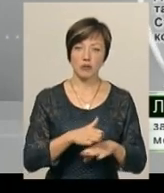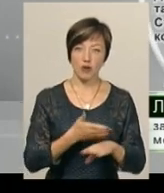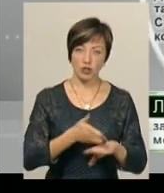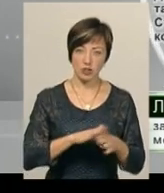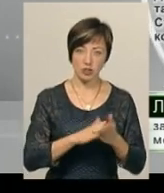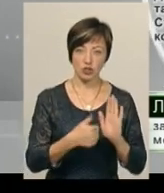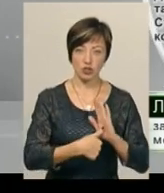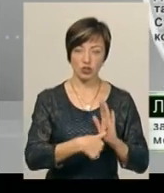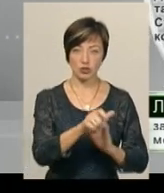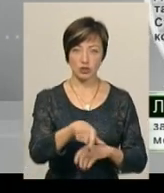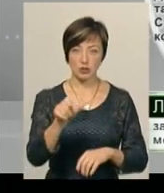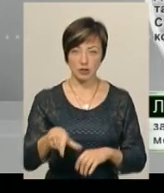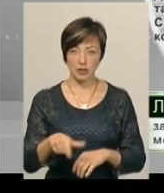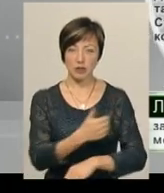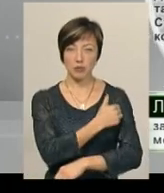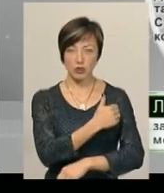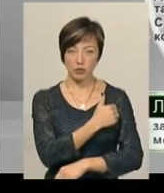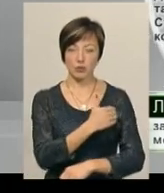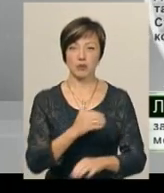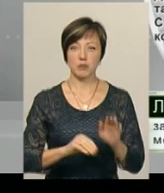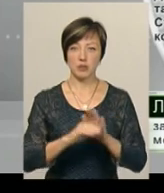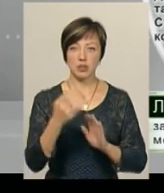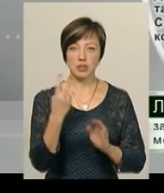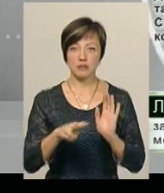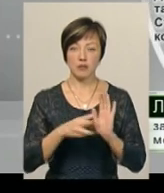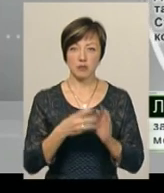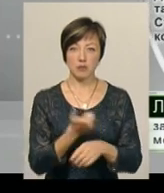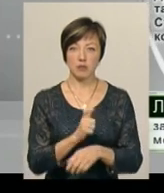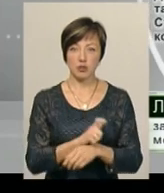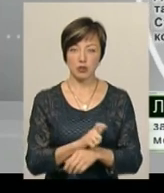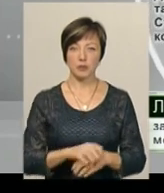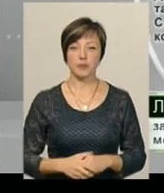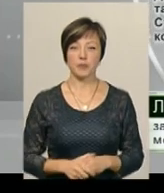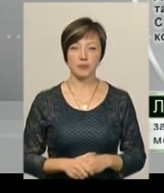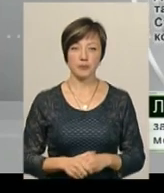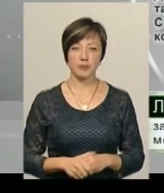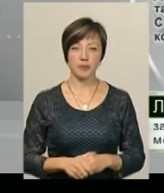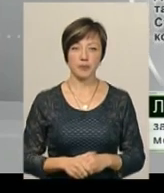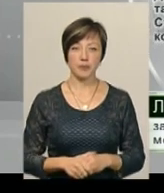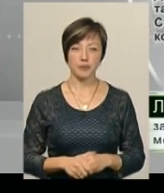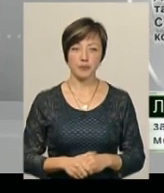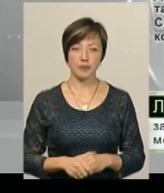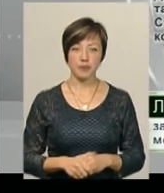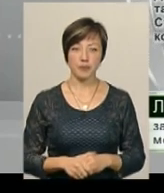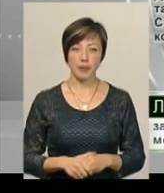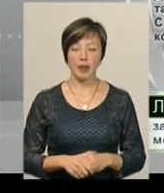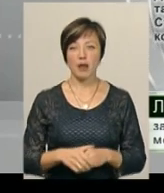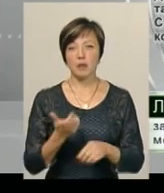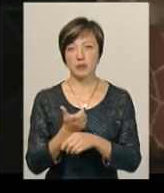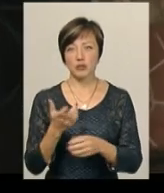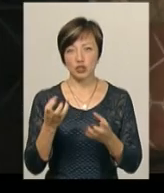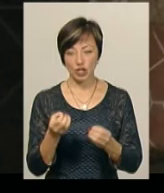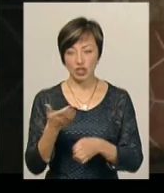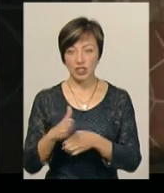шість. У нас добривна температура, температура більше 38, більше в оцілі. Десь скільки ж саме, ближче до легкого стану.